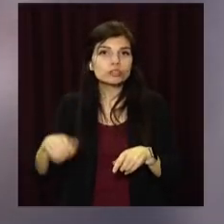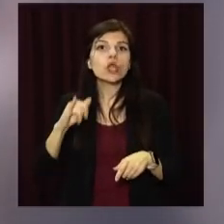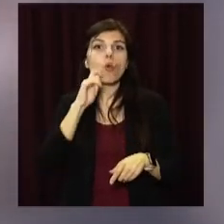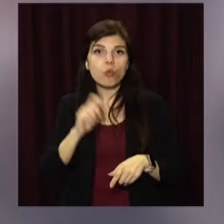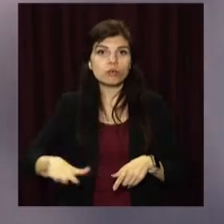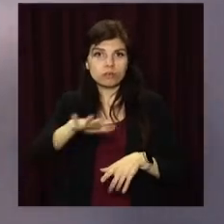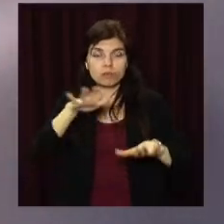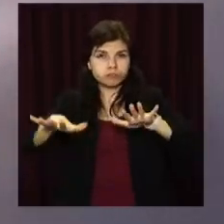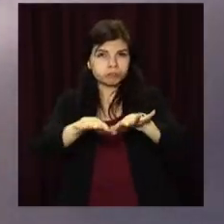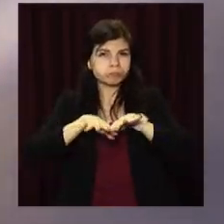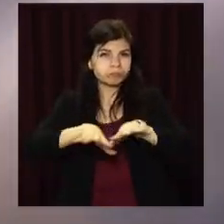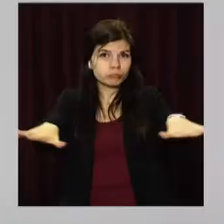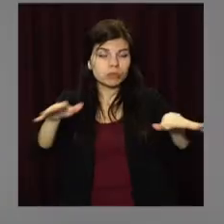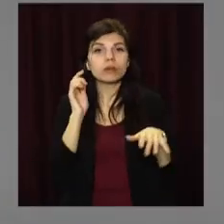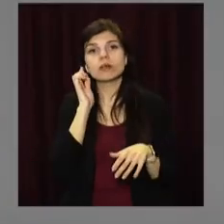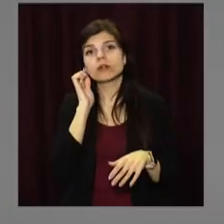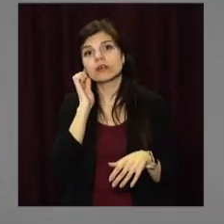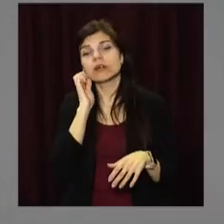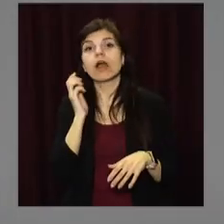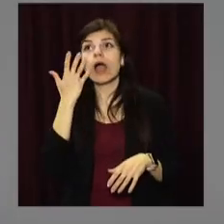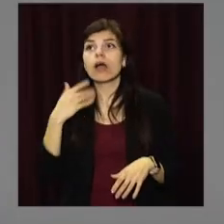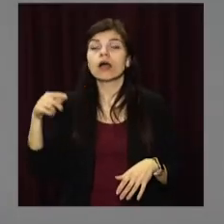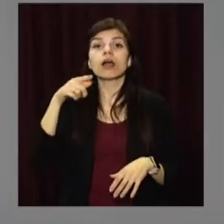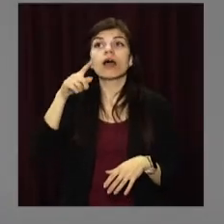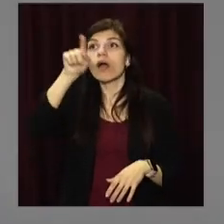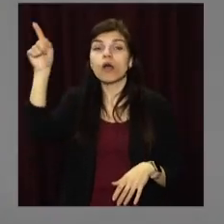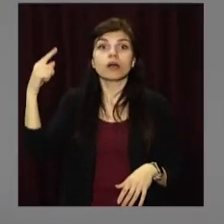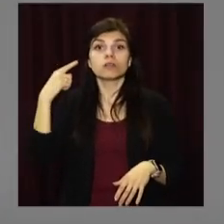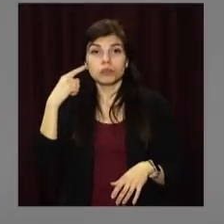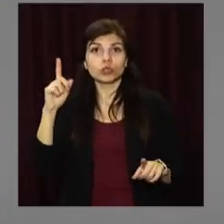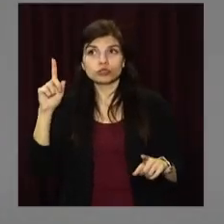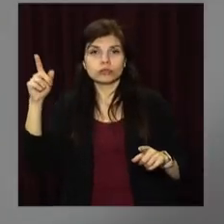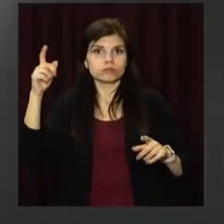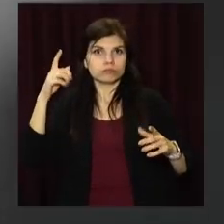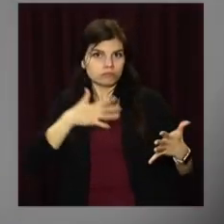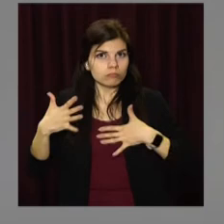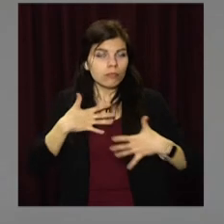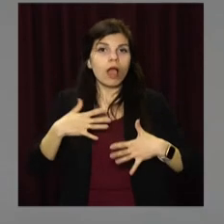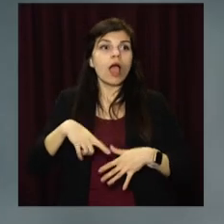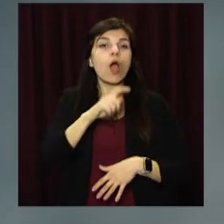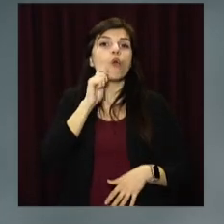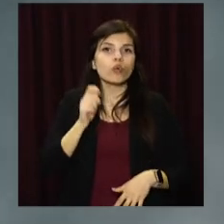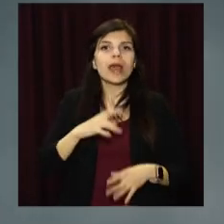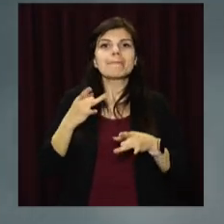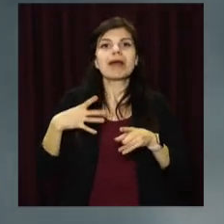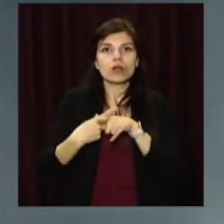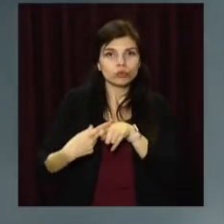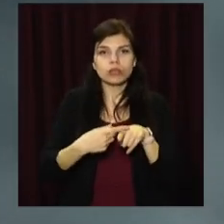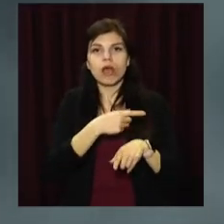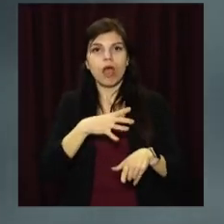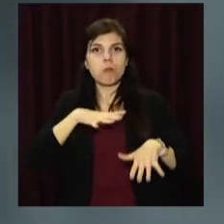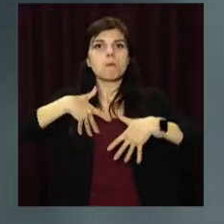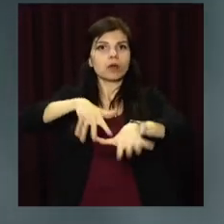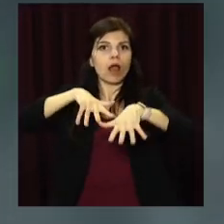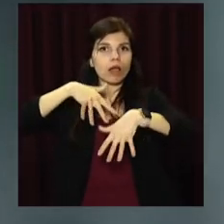та України. Поки інші країни були на сполоху, радянському Києві та інших містах України і Білорусі проводили травневі паради.